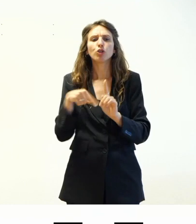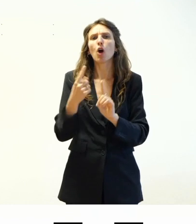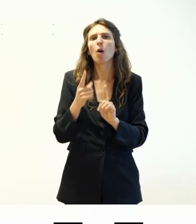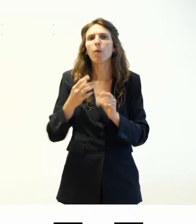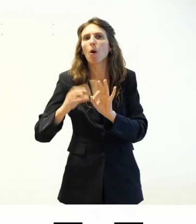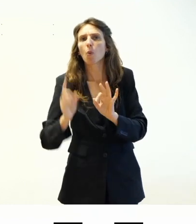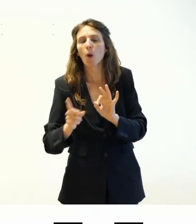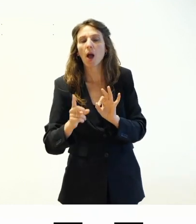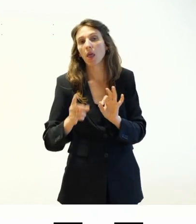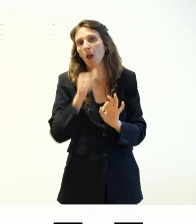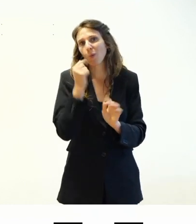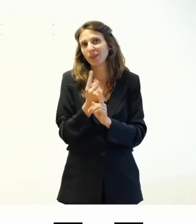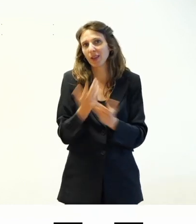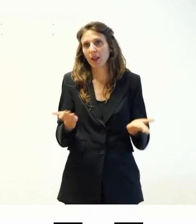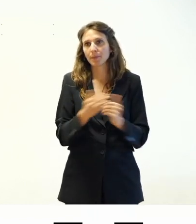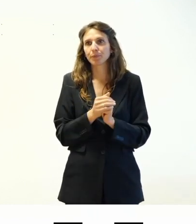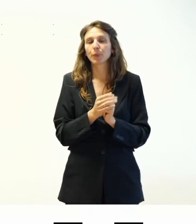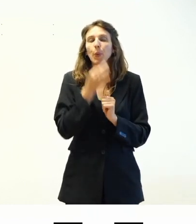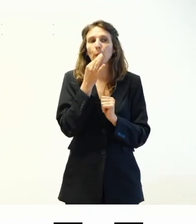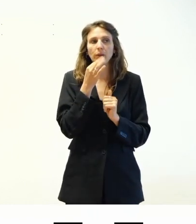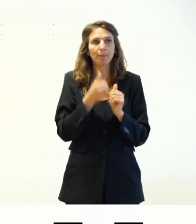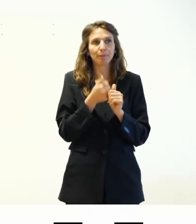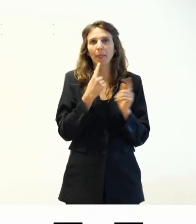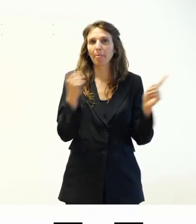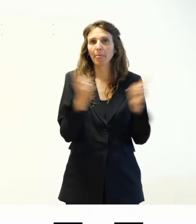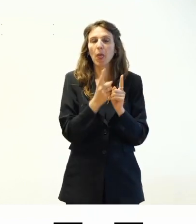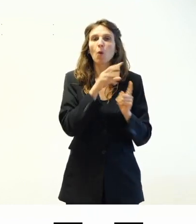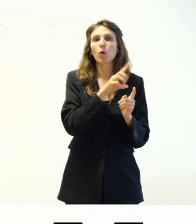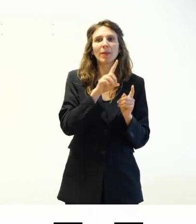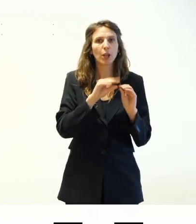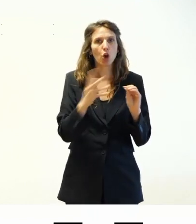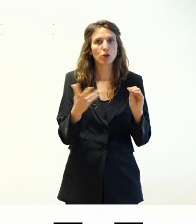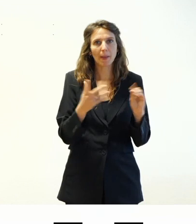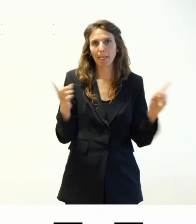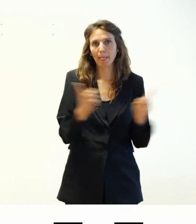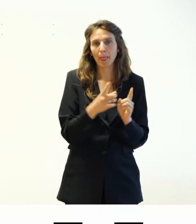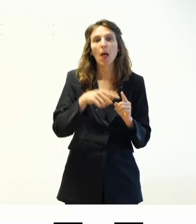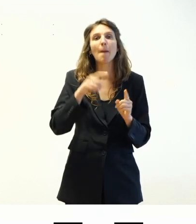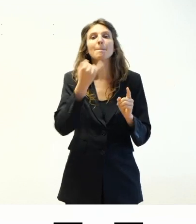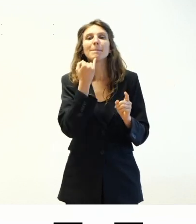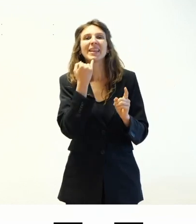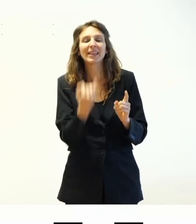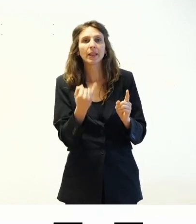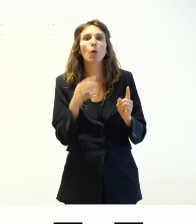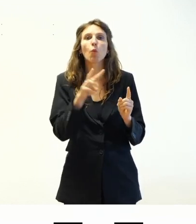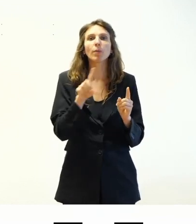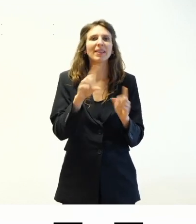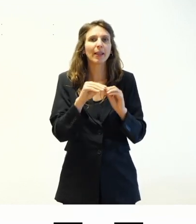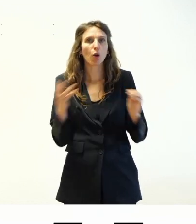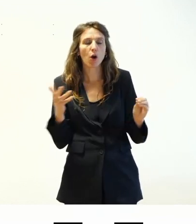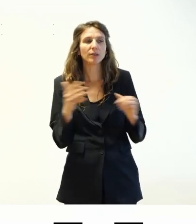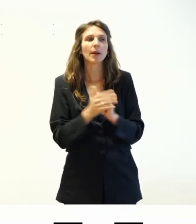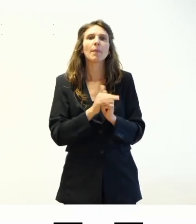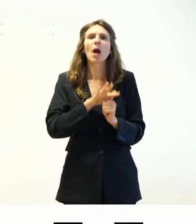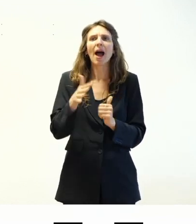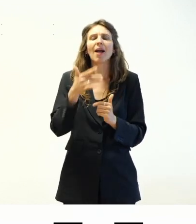per tutti. Faremo quindi una breve carrellata su che cos'è WordPress e cosa sono i temi di WordPress. Vedremo quali sono i